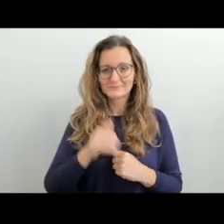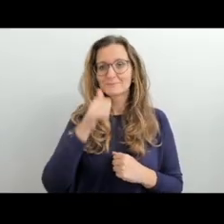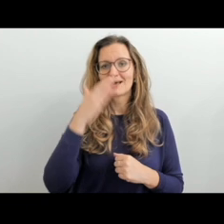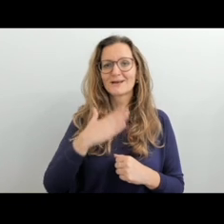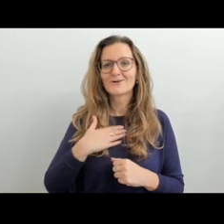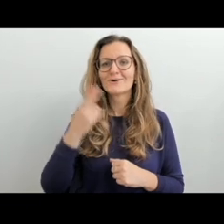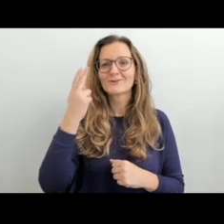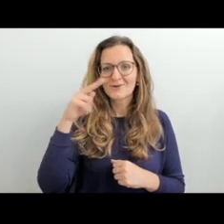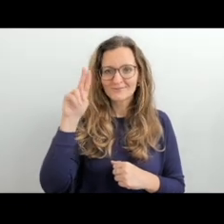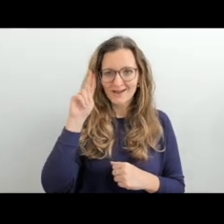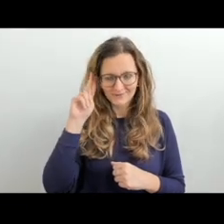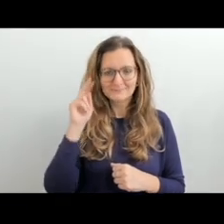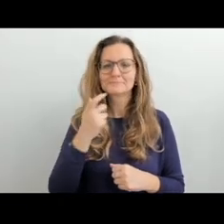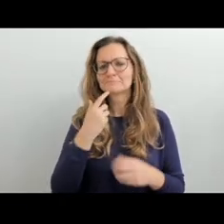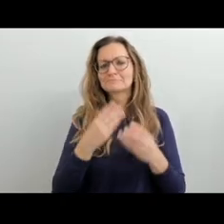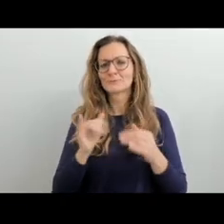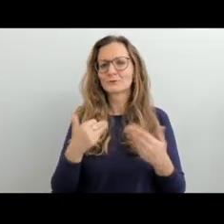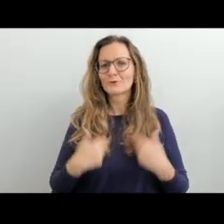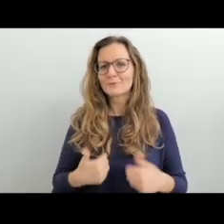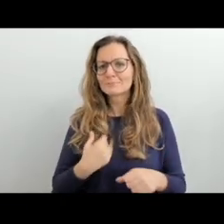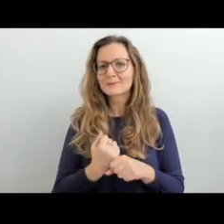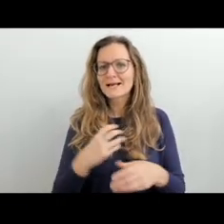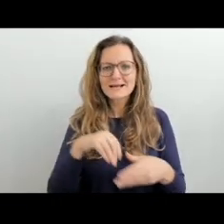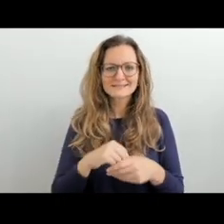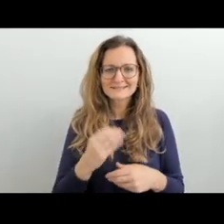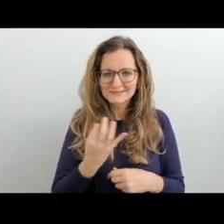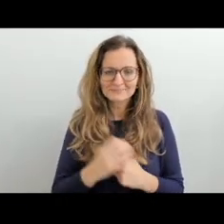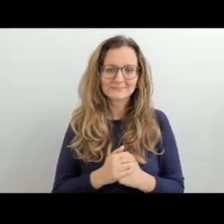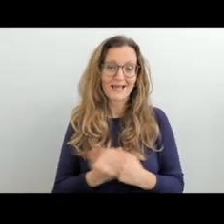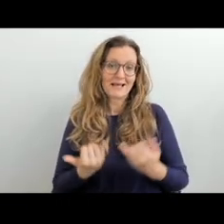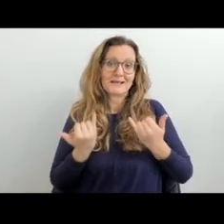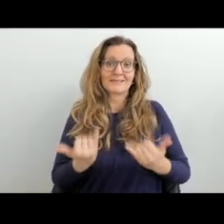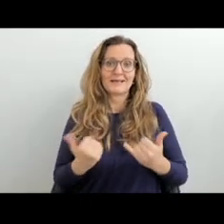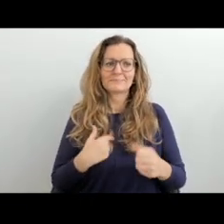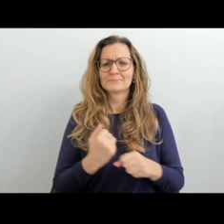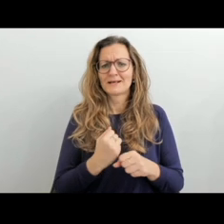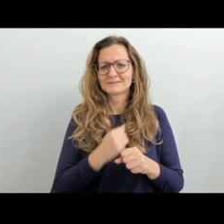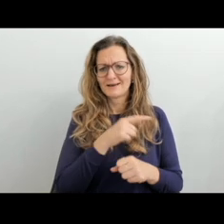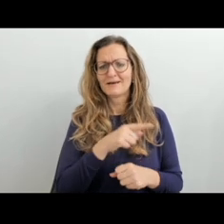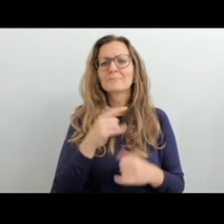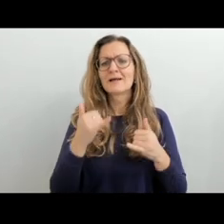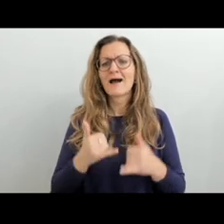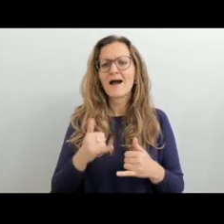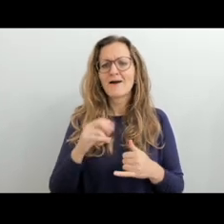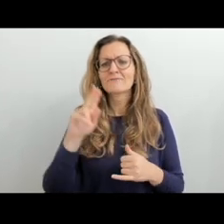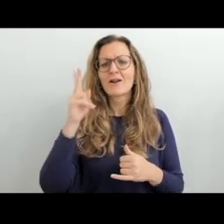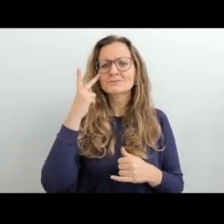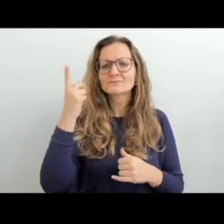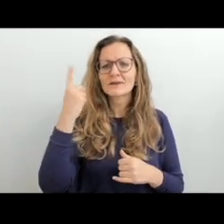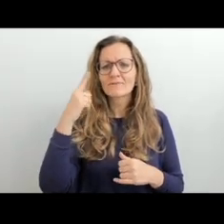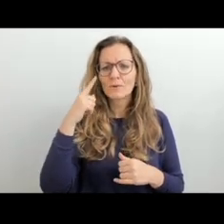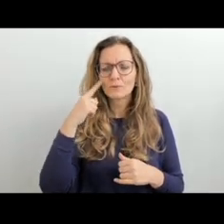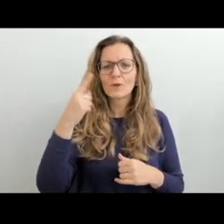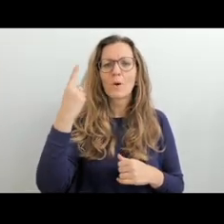Dobrý den, jmenuji se Radka Nováková, na začátku bych se ráda představila. Pracuji na Filozofické